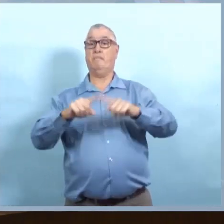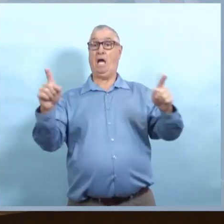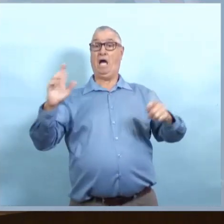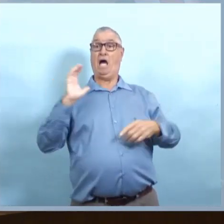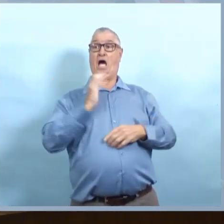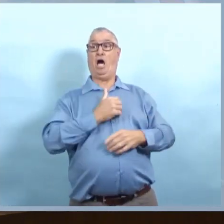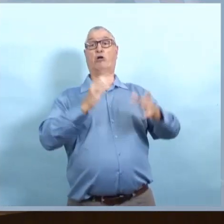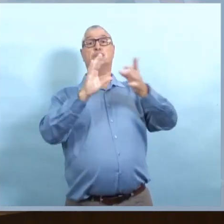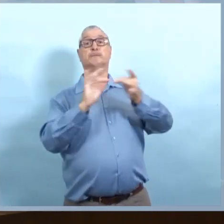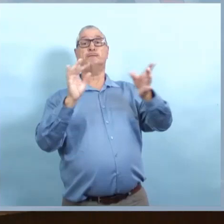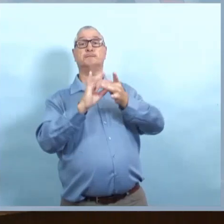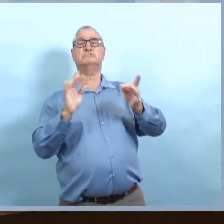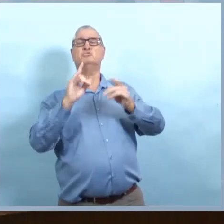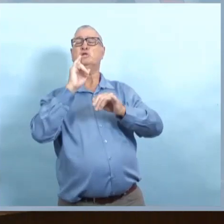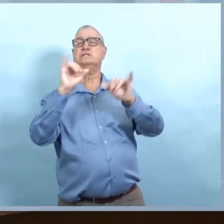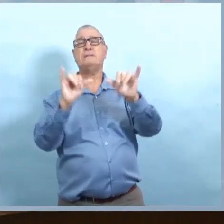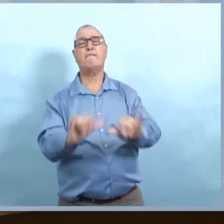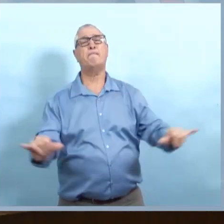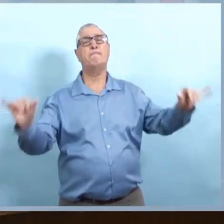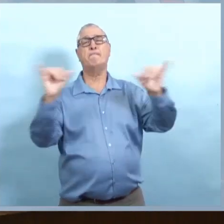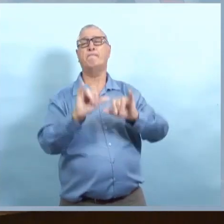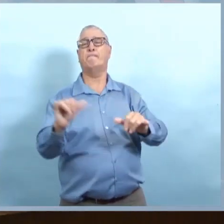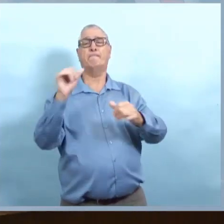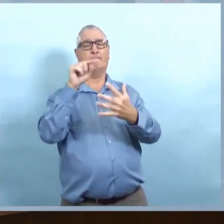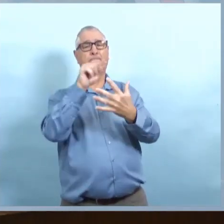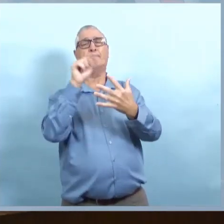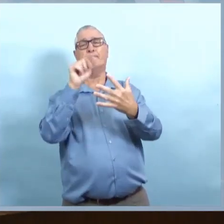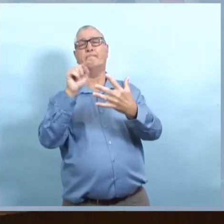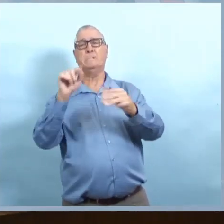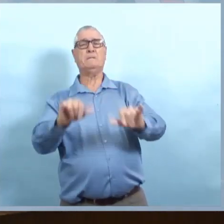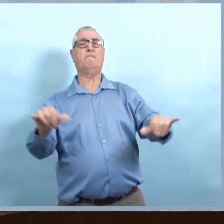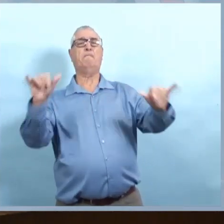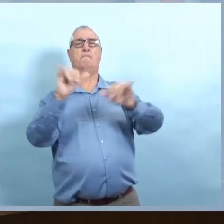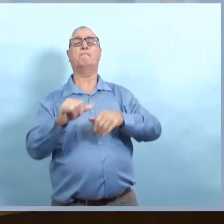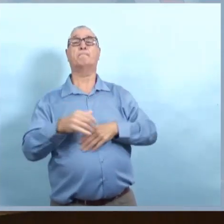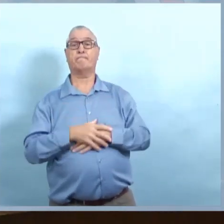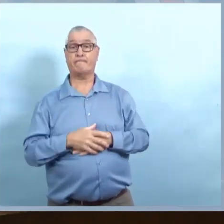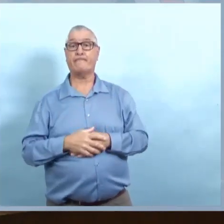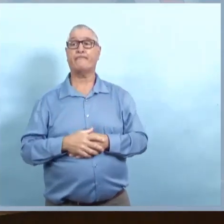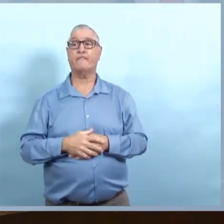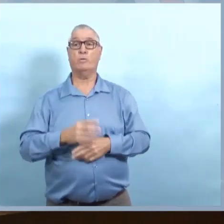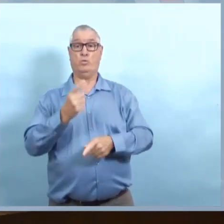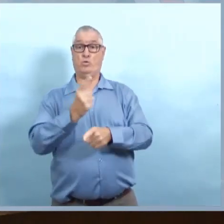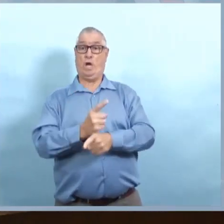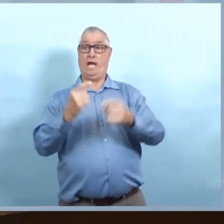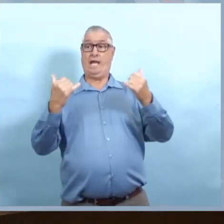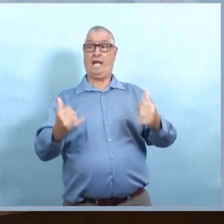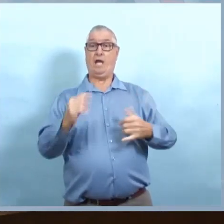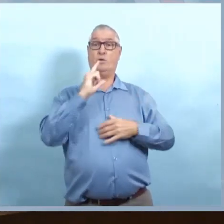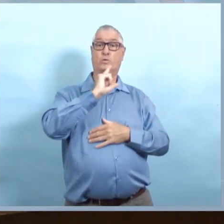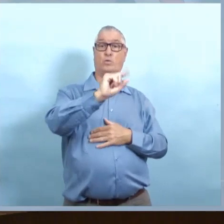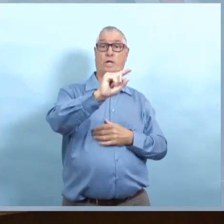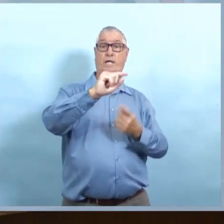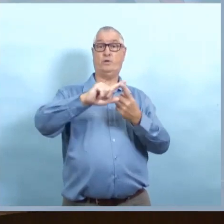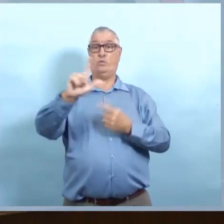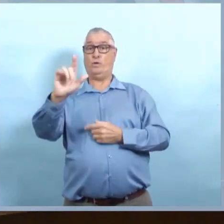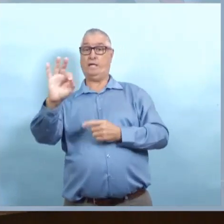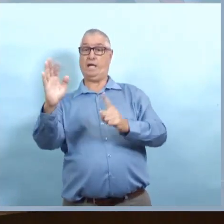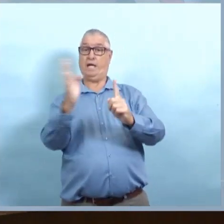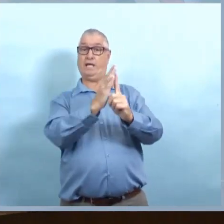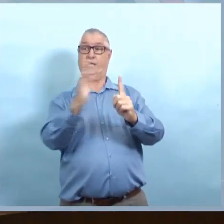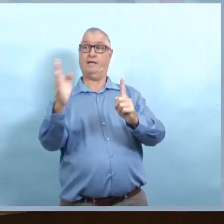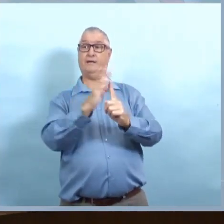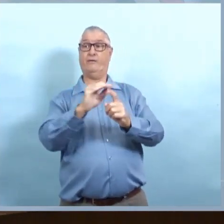vise cela et nous voulons aussi travailler avec les industries pour être encore plus sécuritaires à l'avenir, mais les